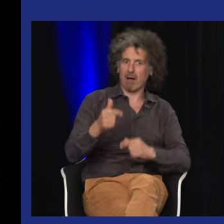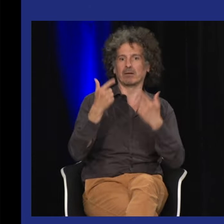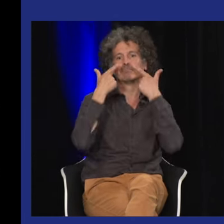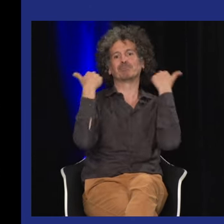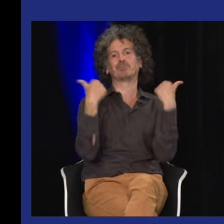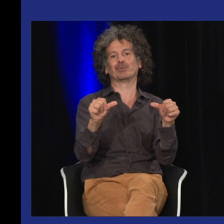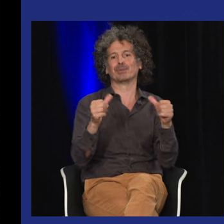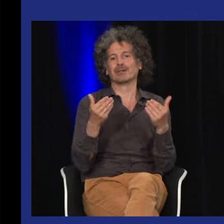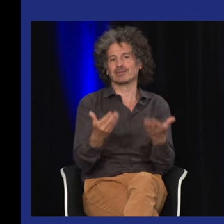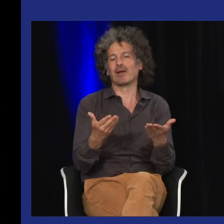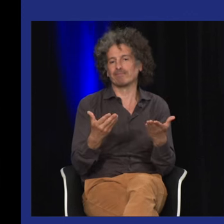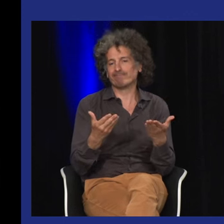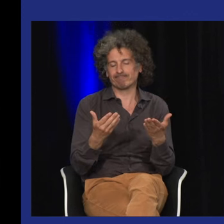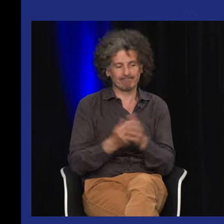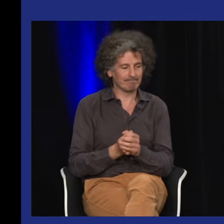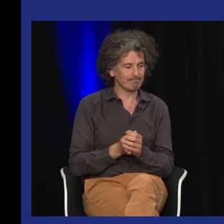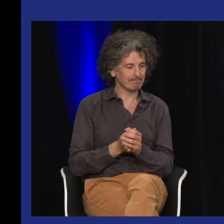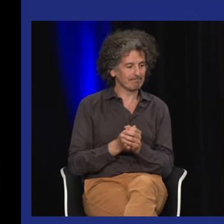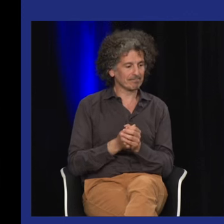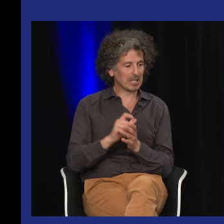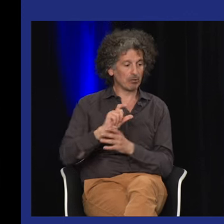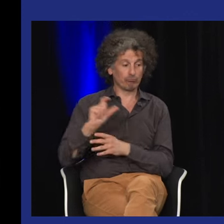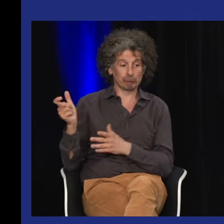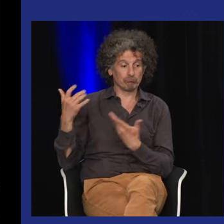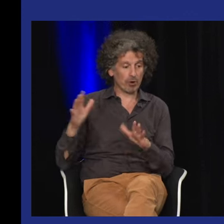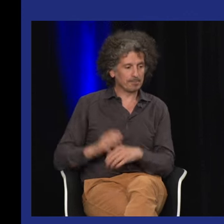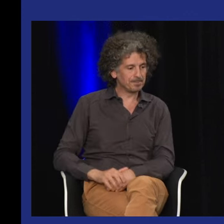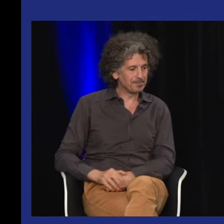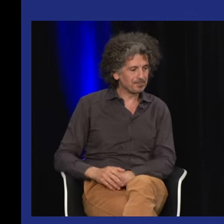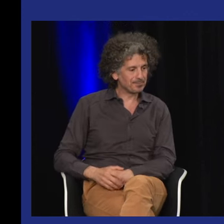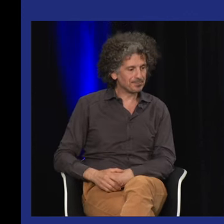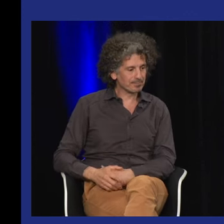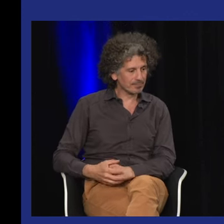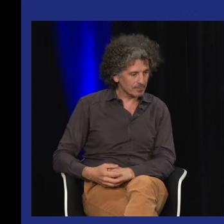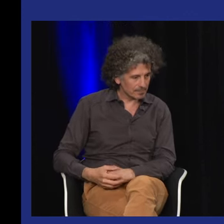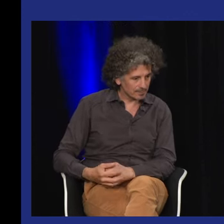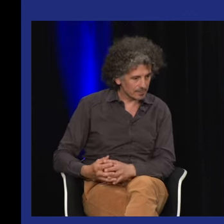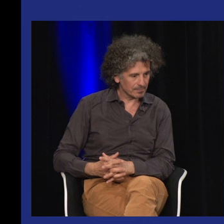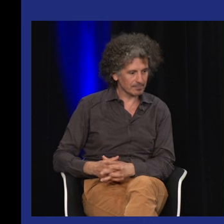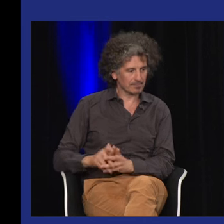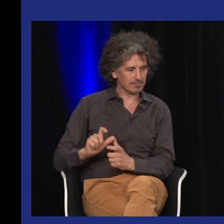sourds pouvaient être professionnels ils pouvaient aussi devenir visibles c'est aussi pour ça que c'est une grande fierté